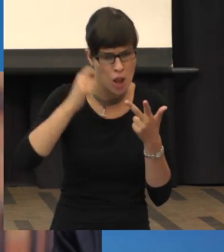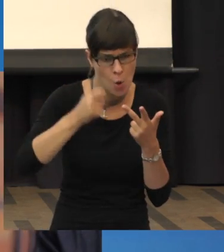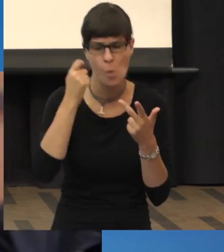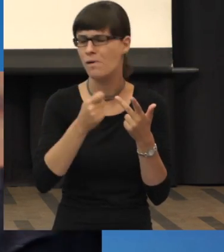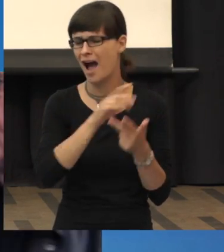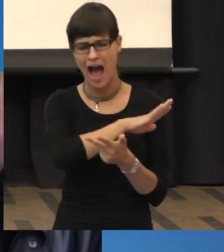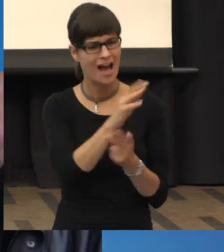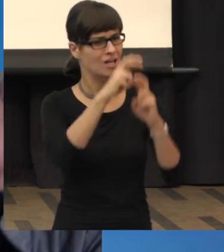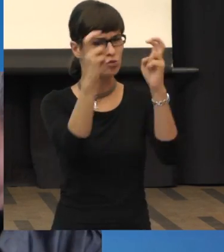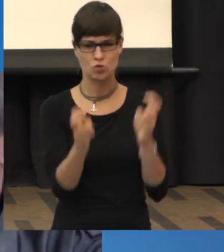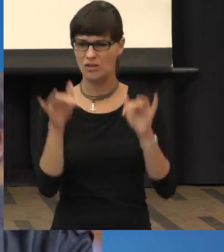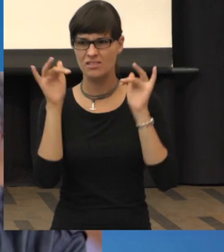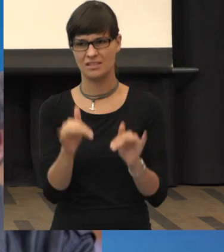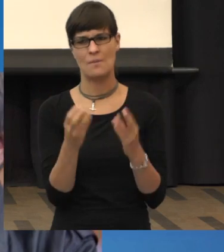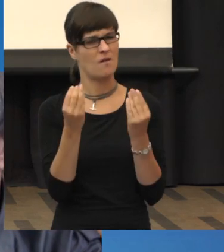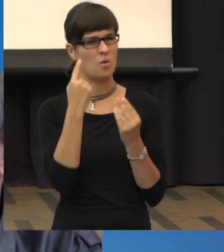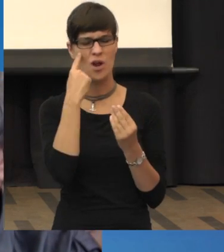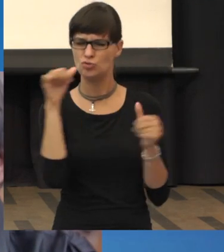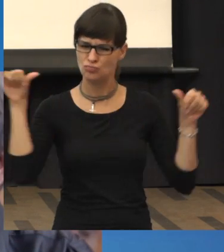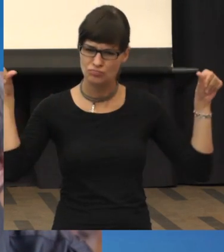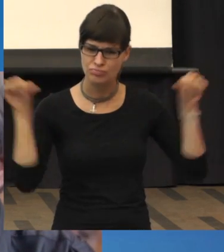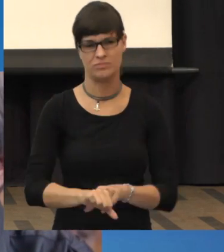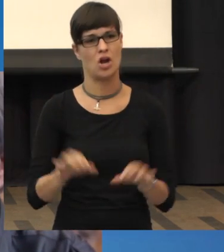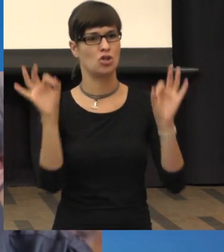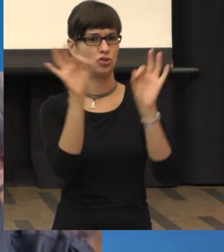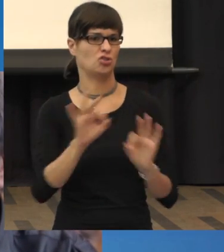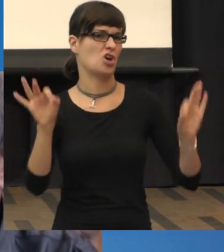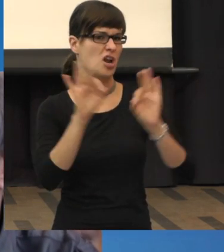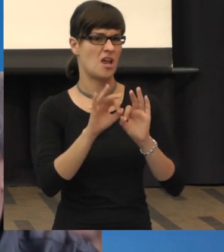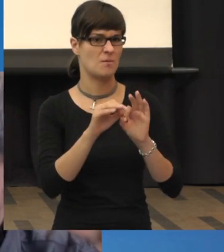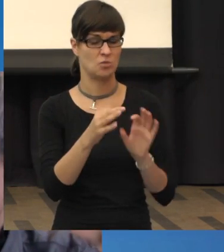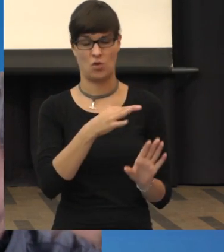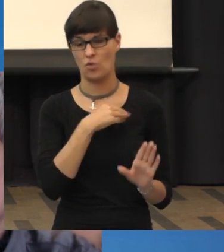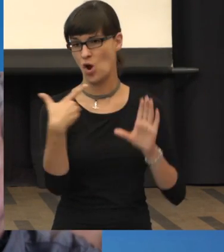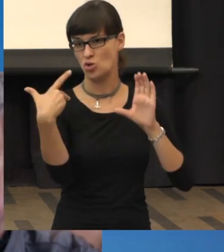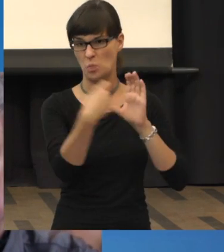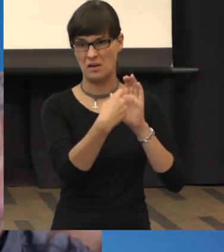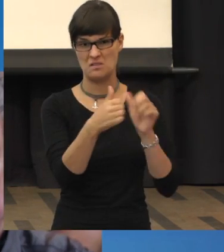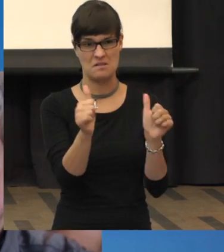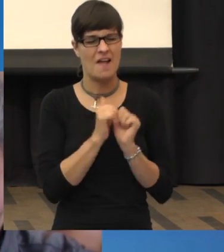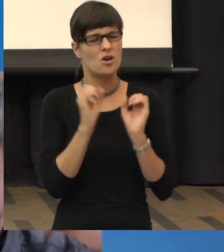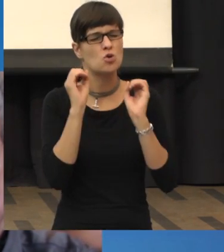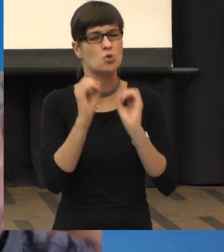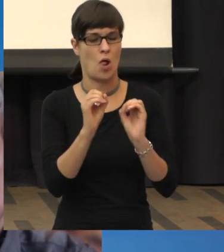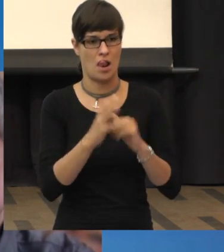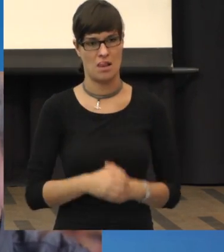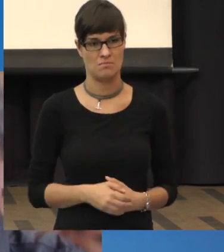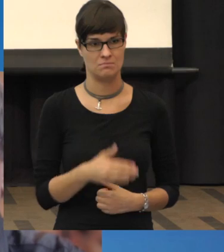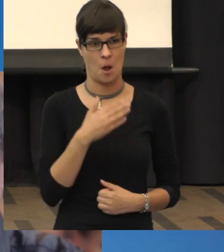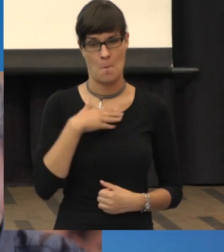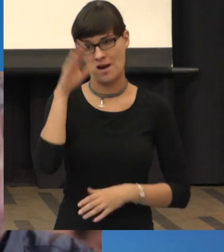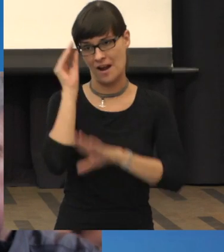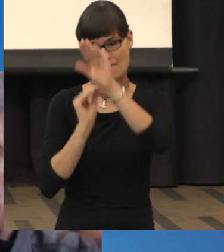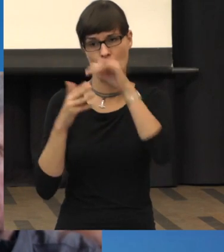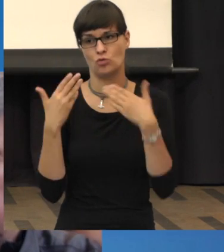Hause. Aber ich habe das Gefühl, bei mir wird es immer schlimmer. Und die Spritzen haben mir überhaupt nichts geholfen. Das kann ich nur so aus meinen Erfahrungen jetzt